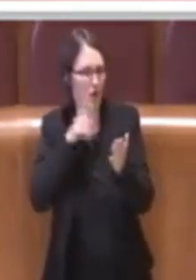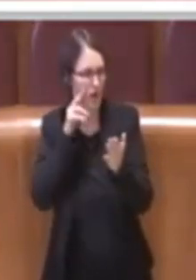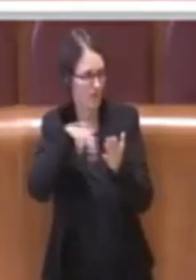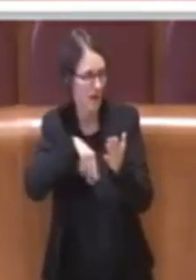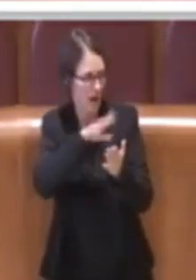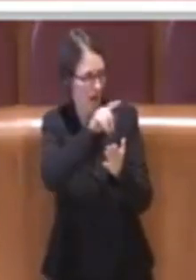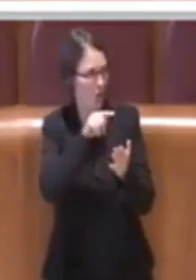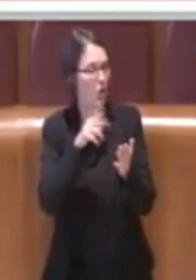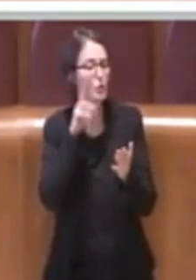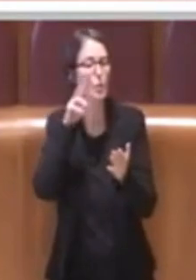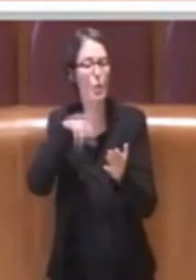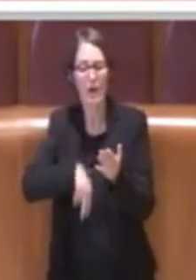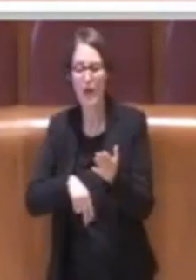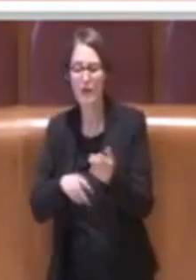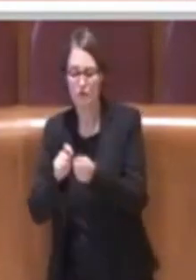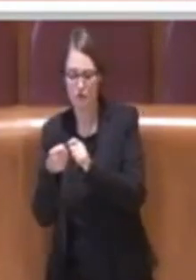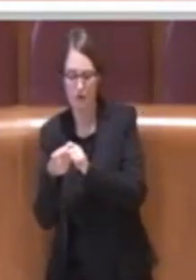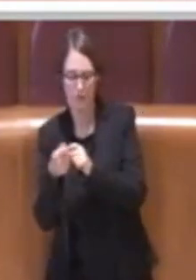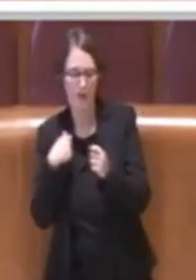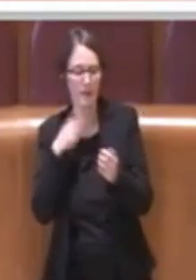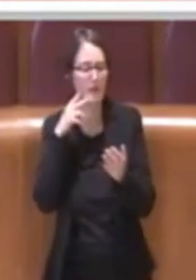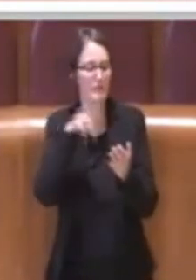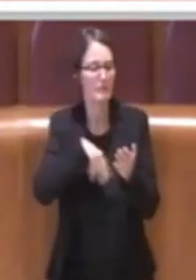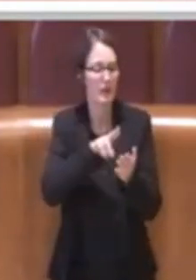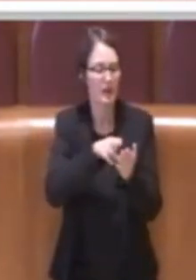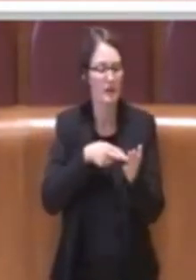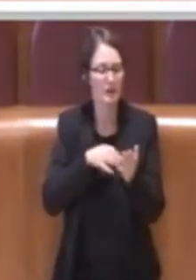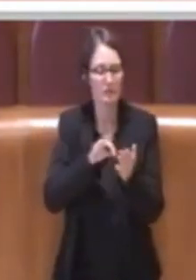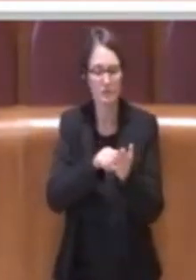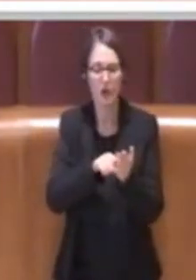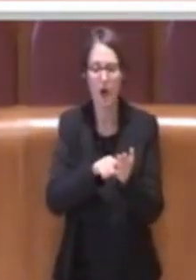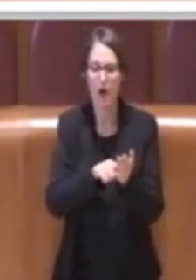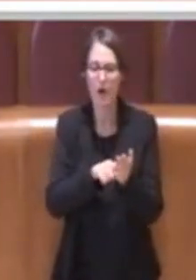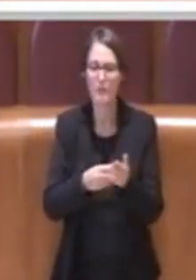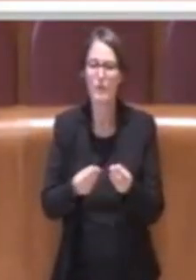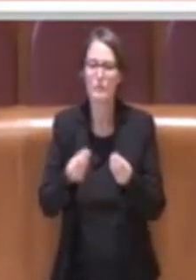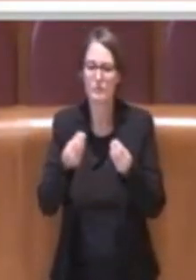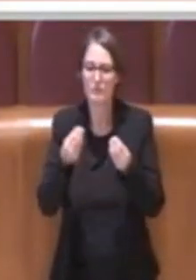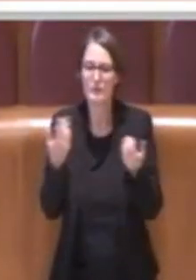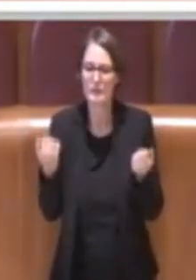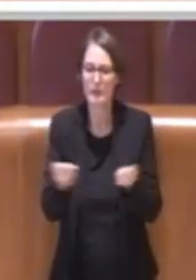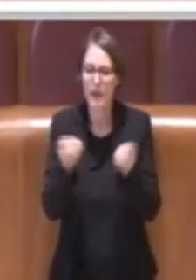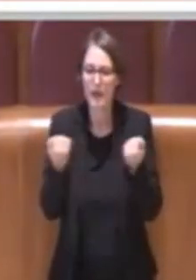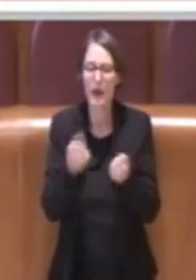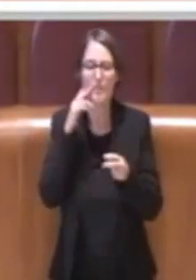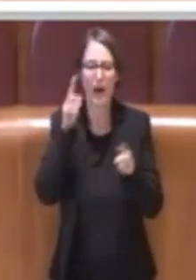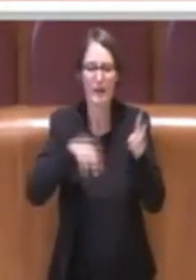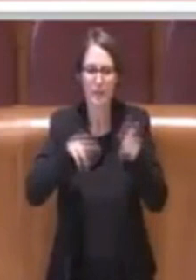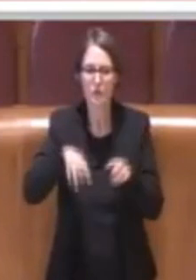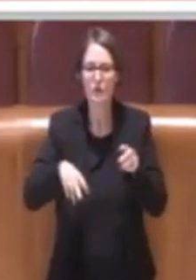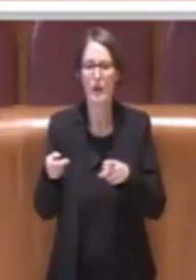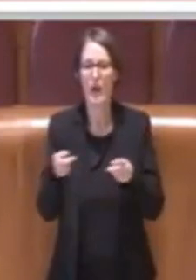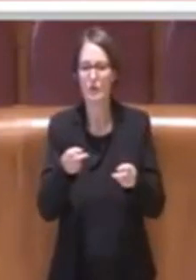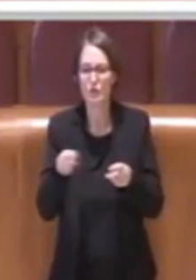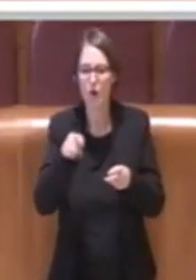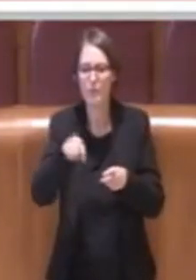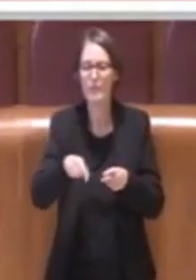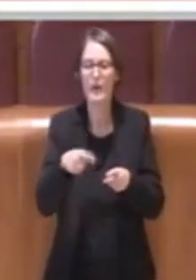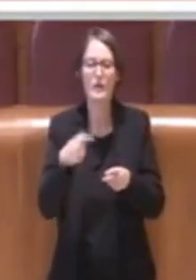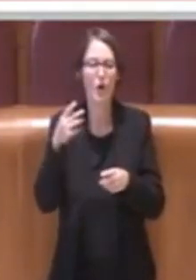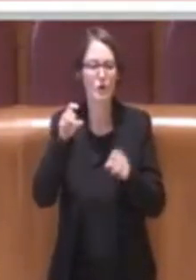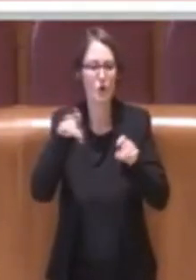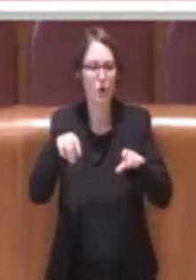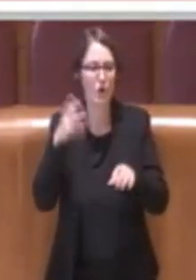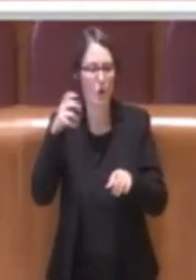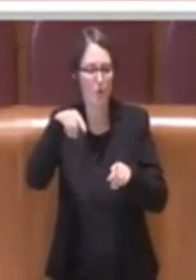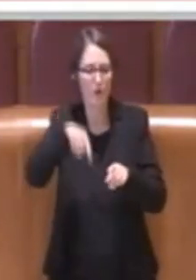tu leggi l'emendamento. L, disporre campagne di interventi di monitoraggio periodico dei livelli di inquinamento acustico. M, assicurare l'informazione